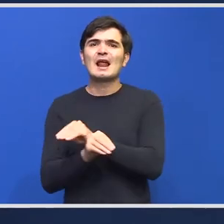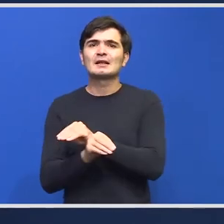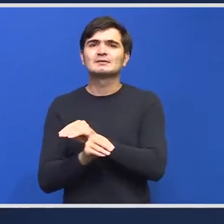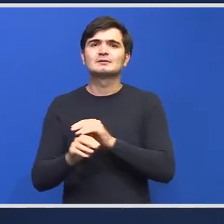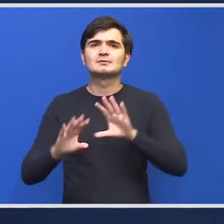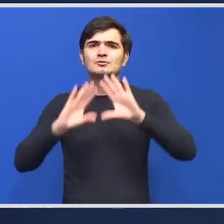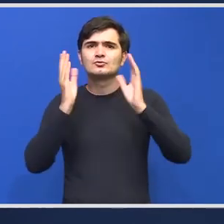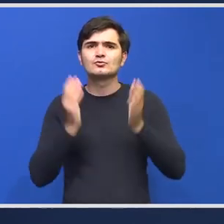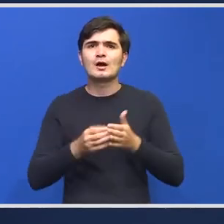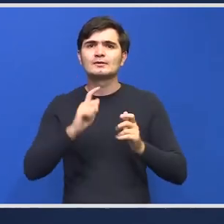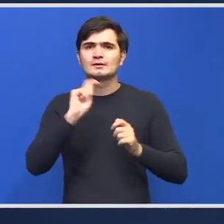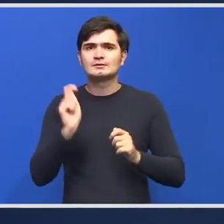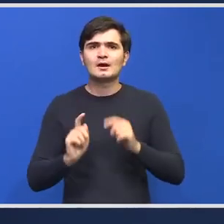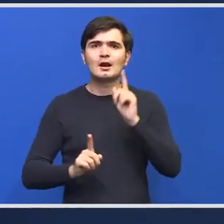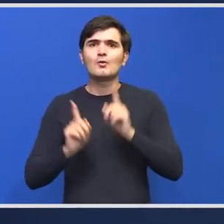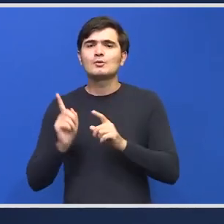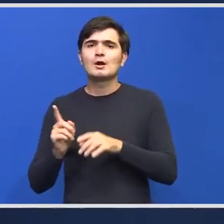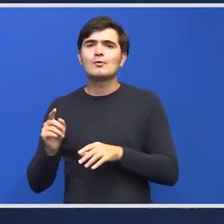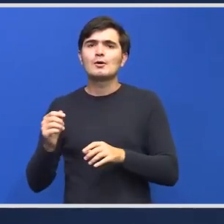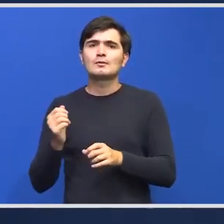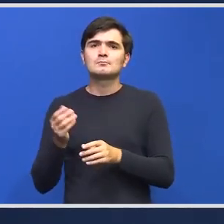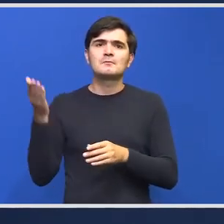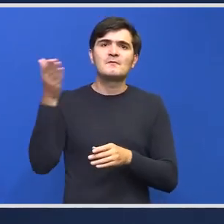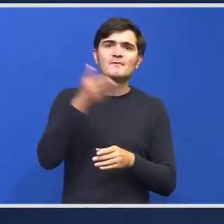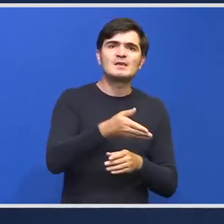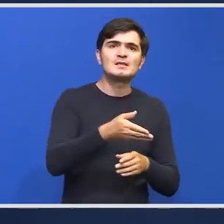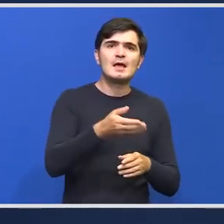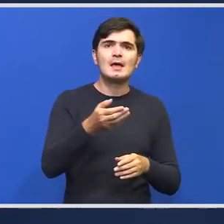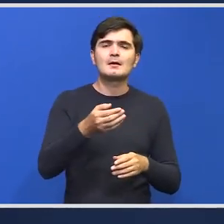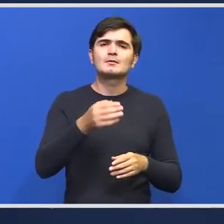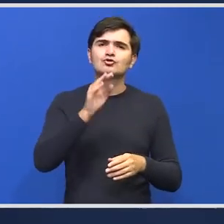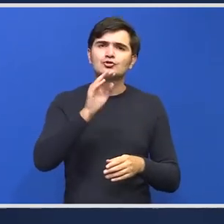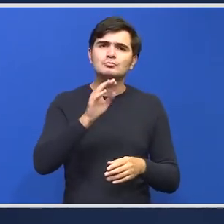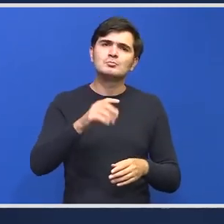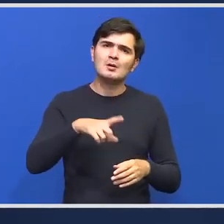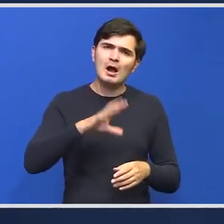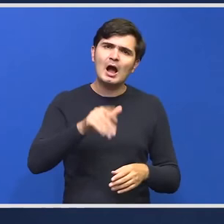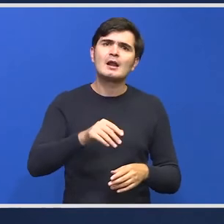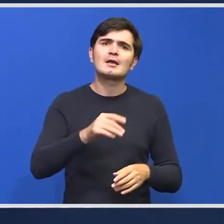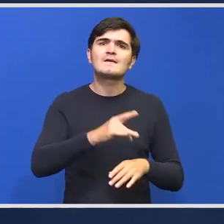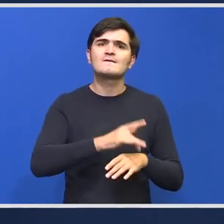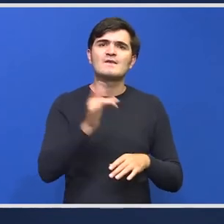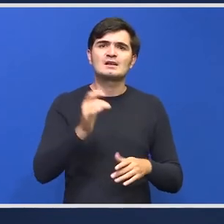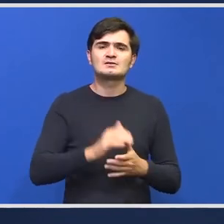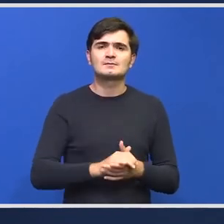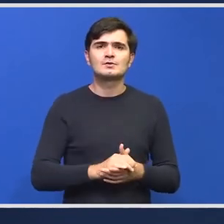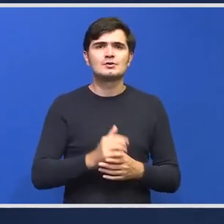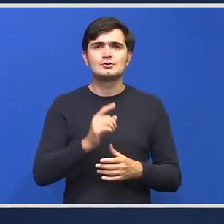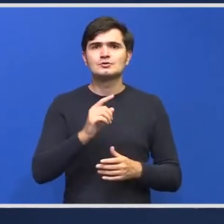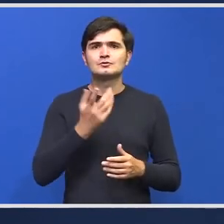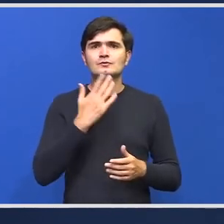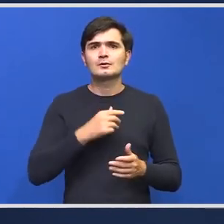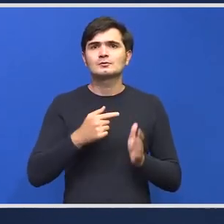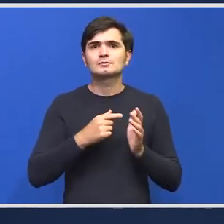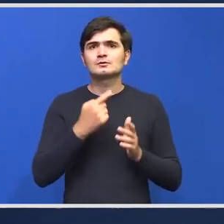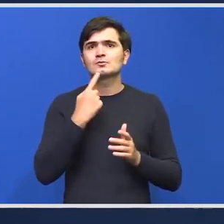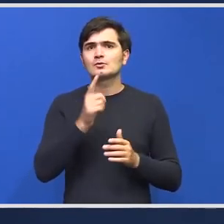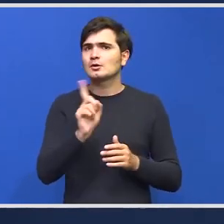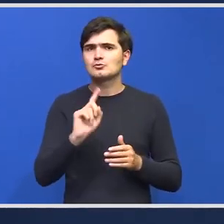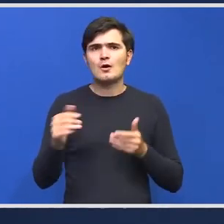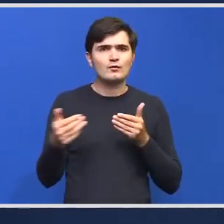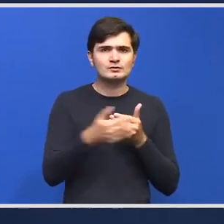uneori purtând infecții ce e important de subliniat că nu au fost ascunse aceste infecții